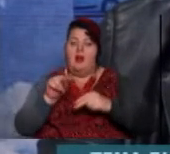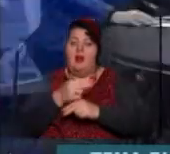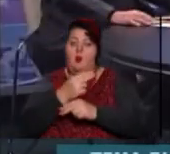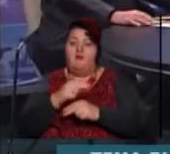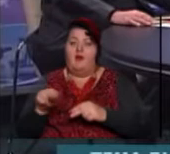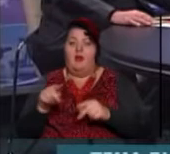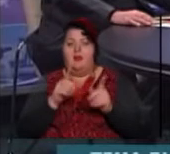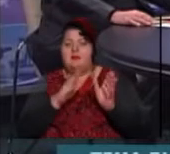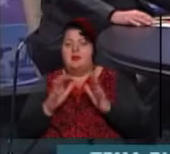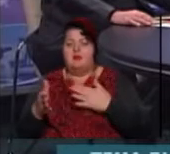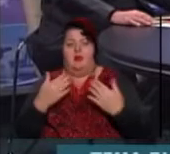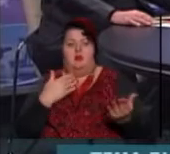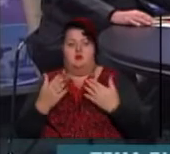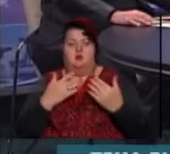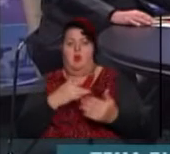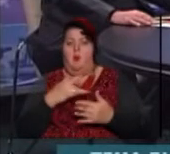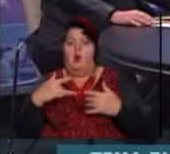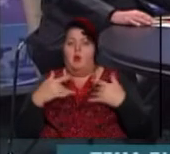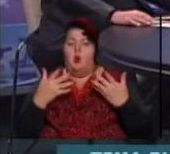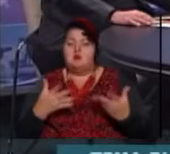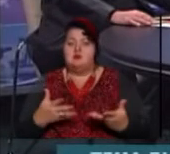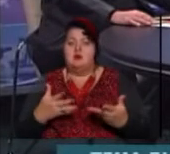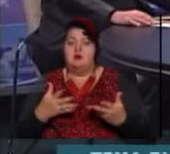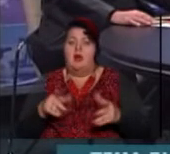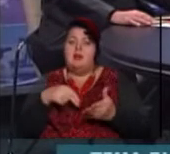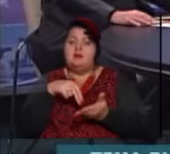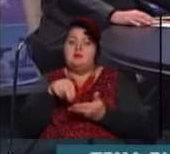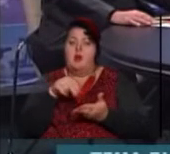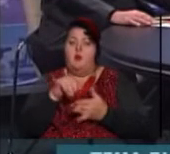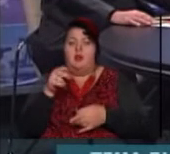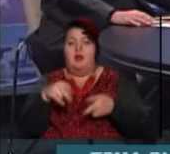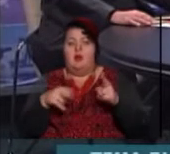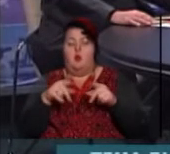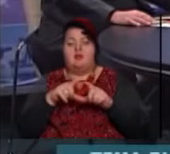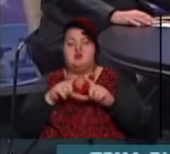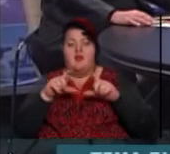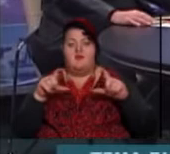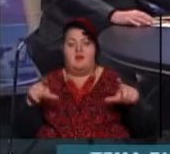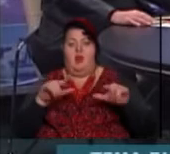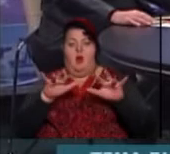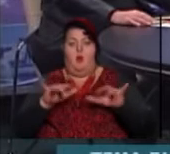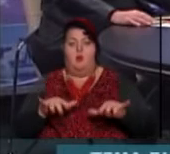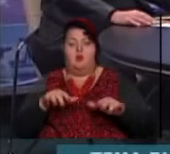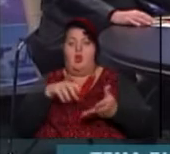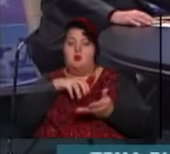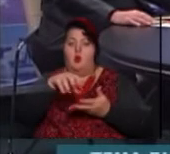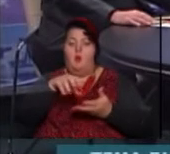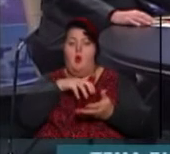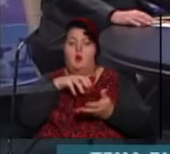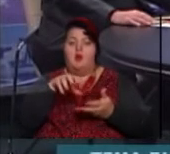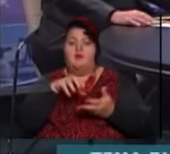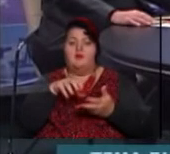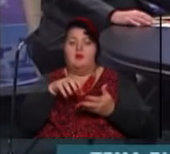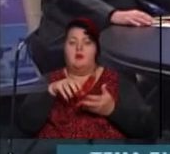Це не тільки стосується молочних залоз, так? Закупили у хірургічне відділення комп'ютерний томограф, ендоскопічну